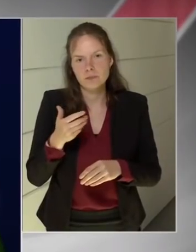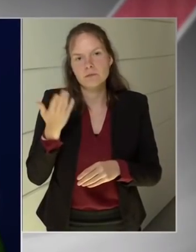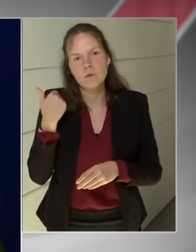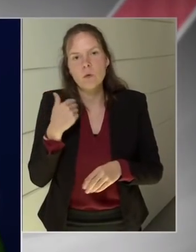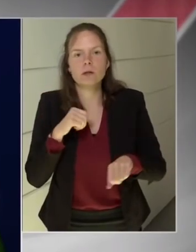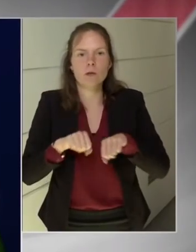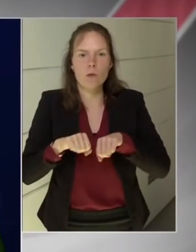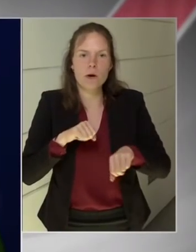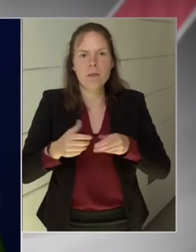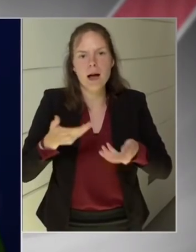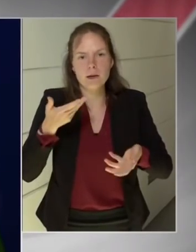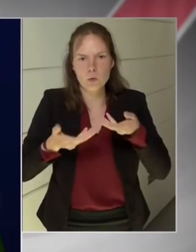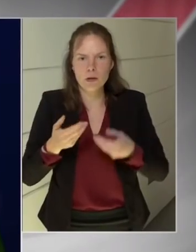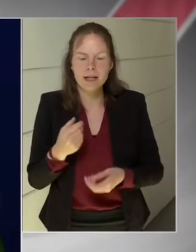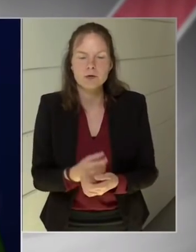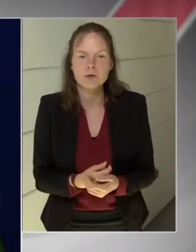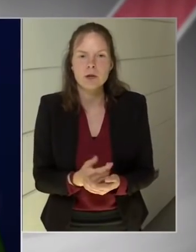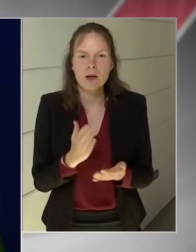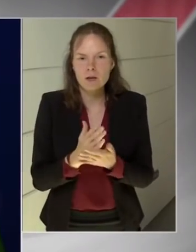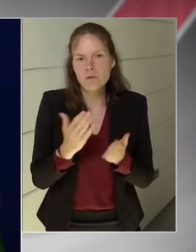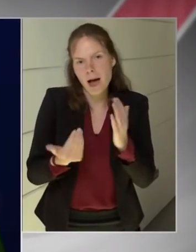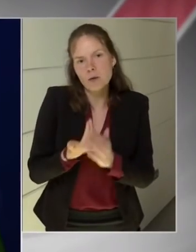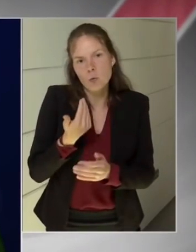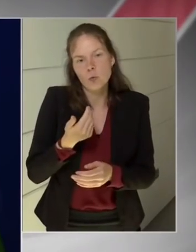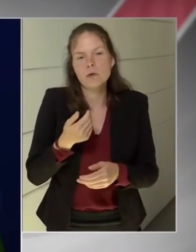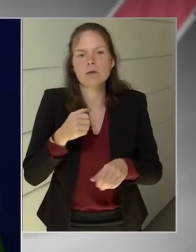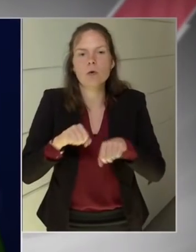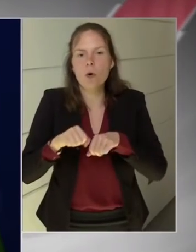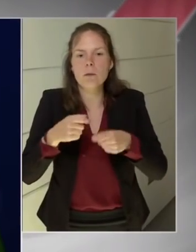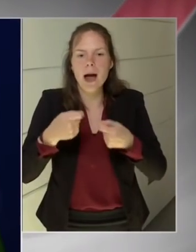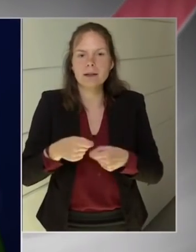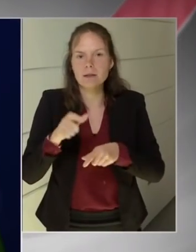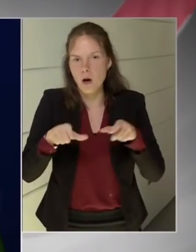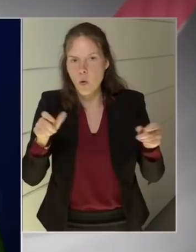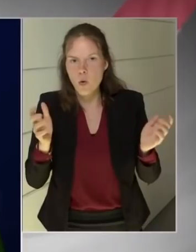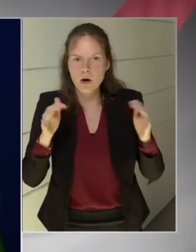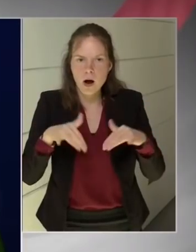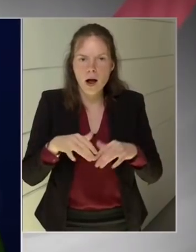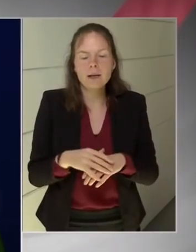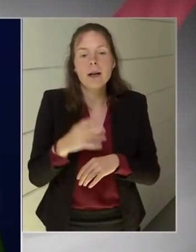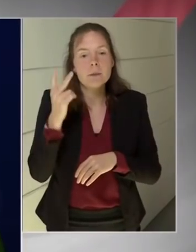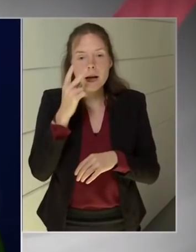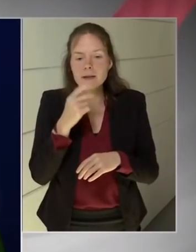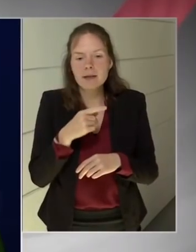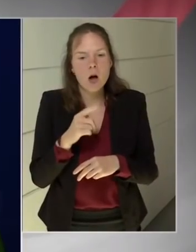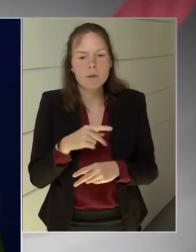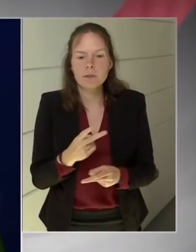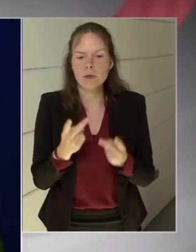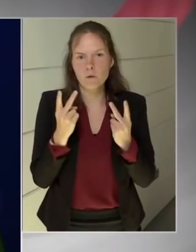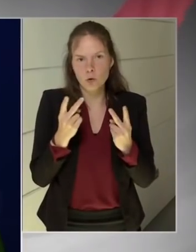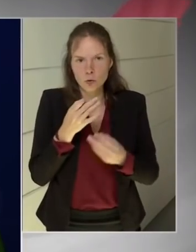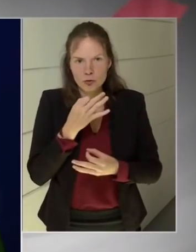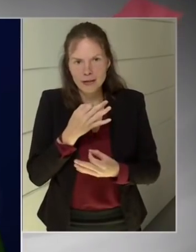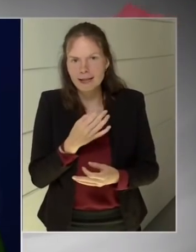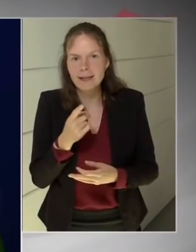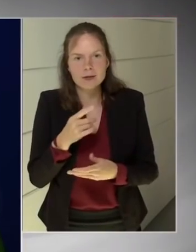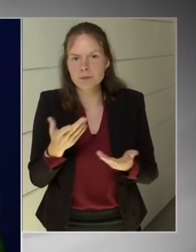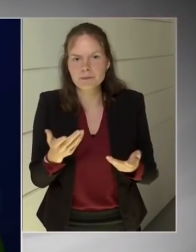változott, hogy miniszterúak adnak Önöknek egy tájékoztatást, utána pedig a kérdések következnek. A tegnapi napon